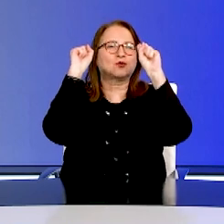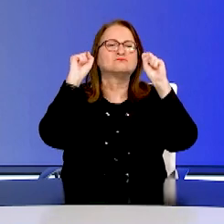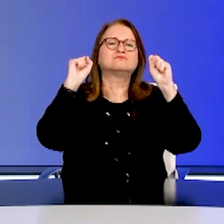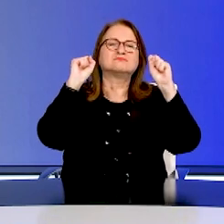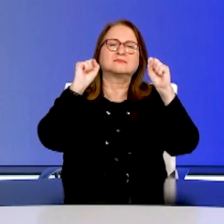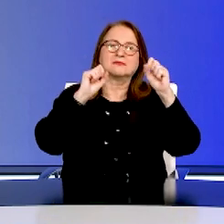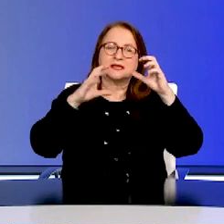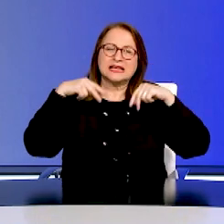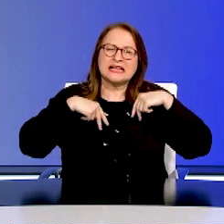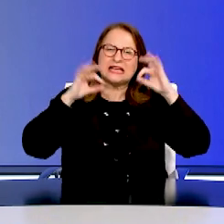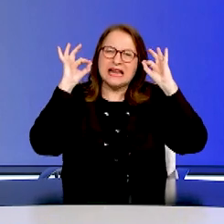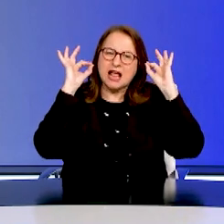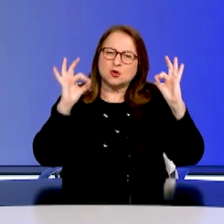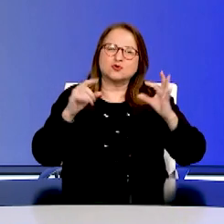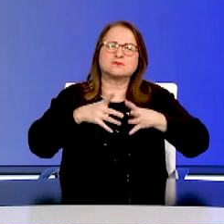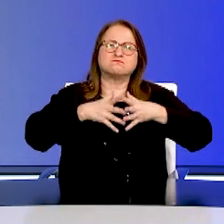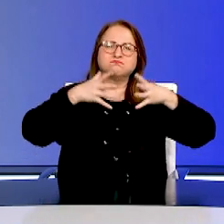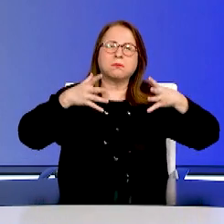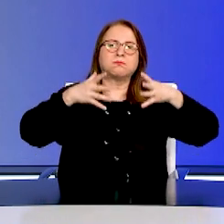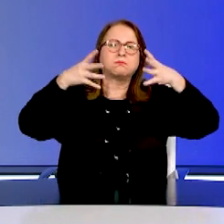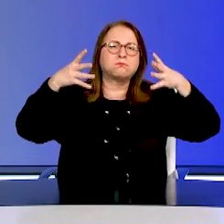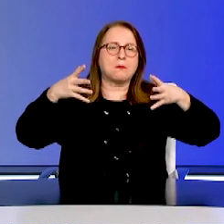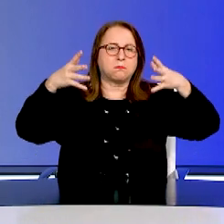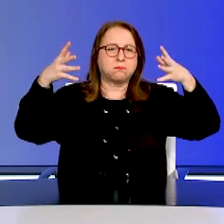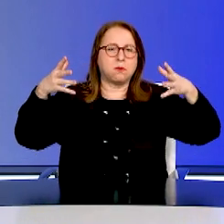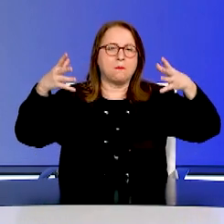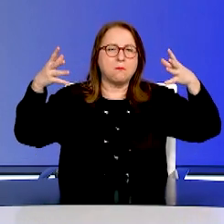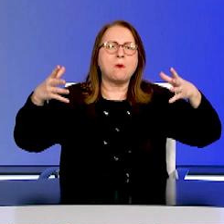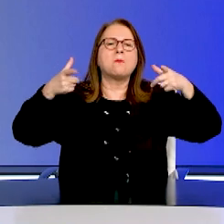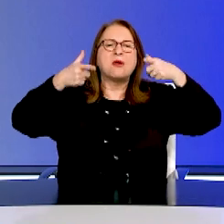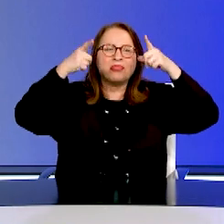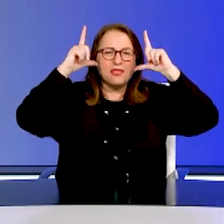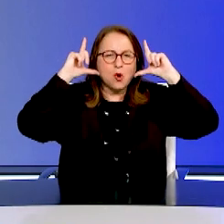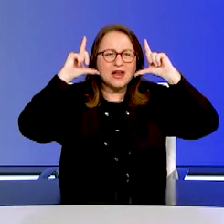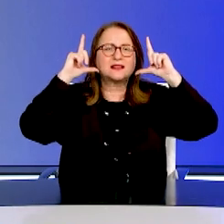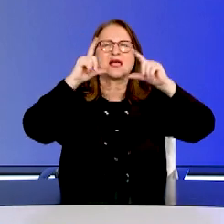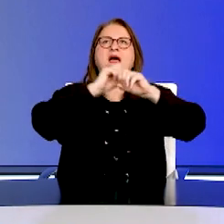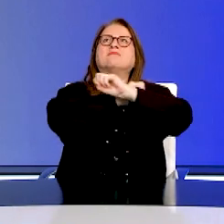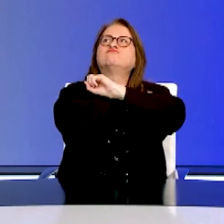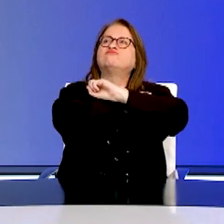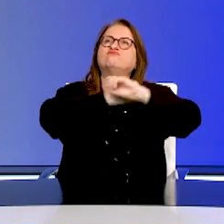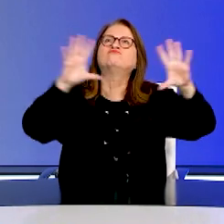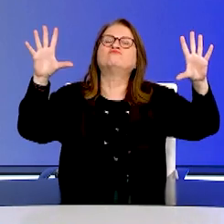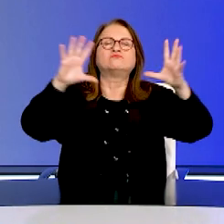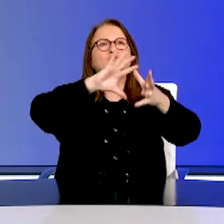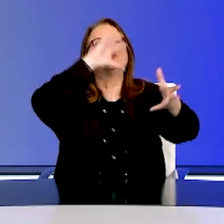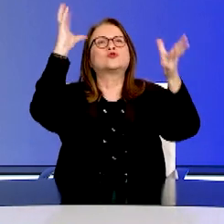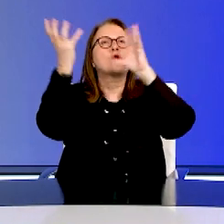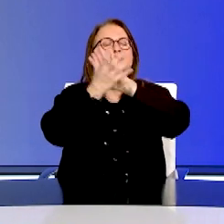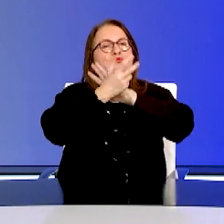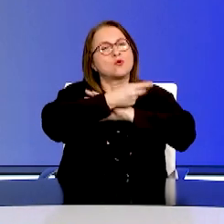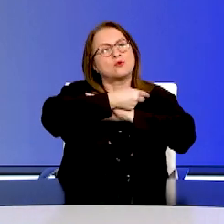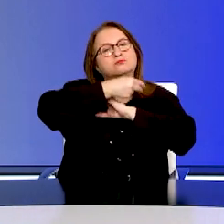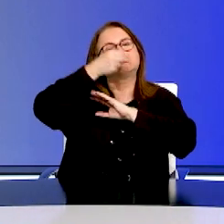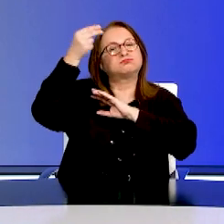μεγάλωσε σε όλα, σε επικράτεια, σε δημοκρατία, σε διεθνή ακτινοβολία. 200 χρόνια